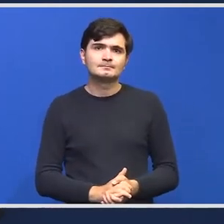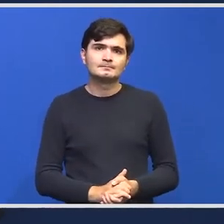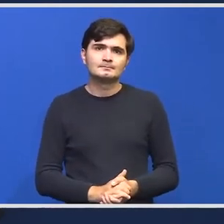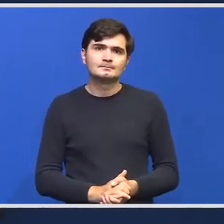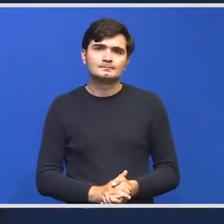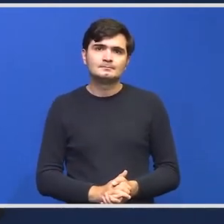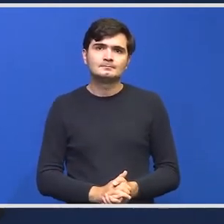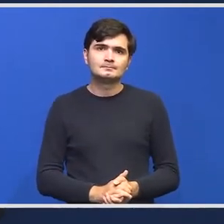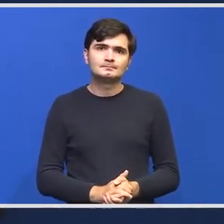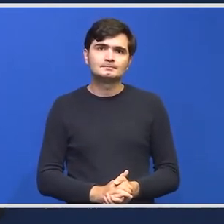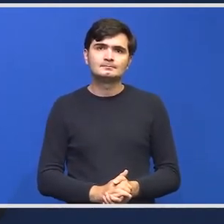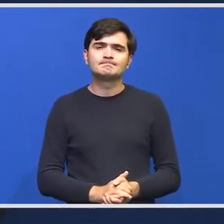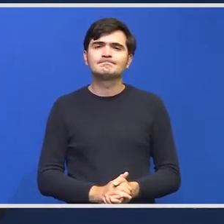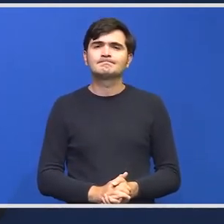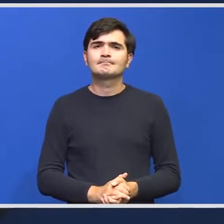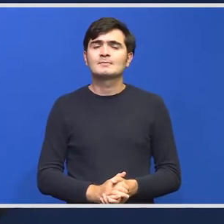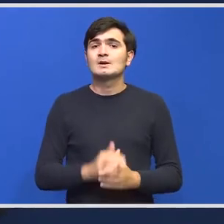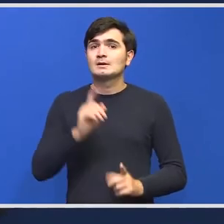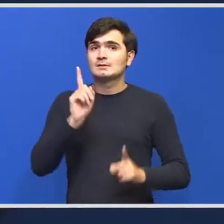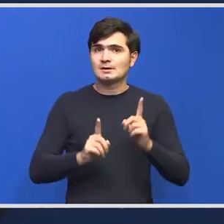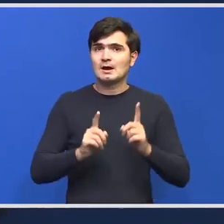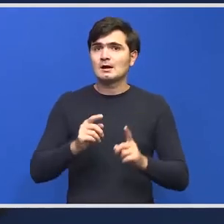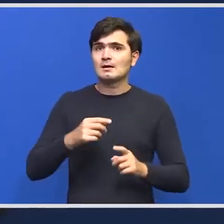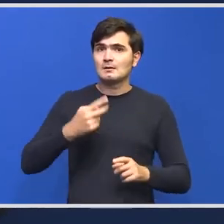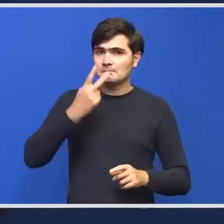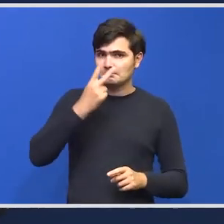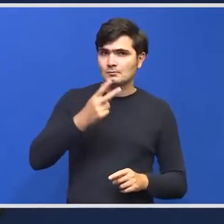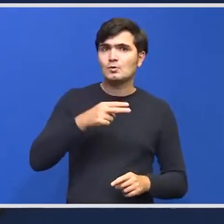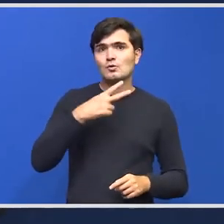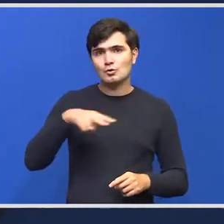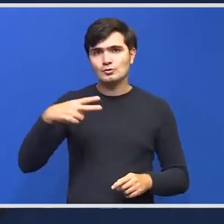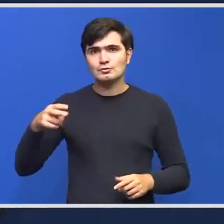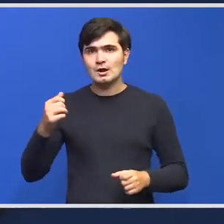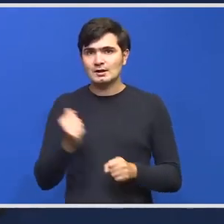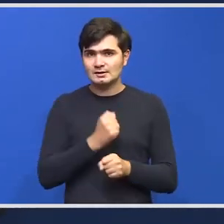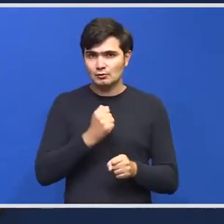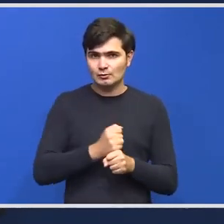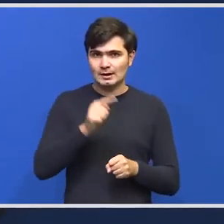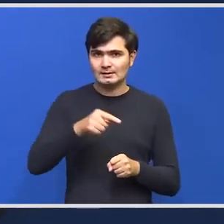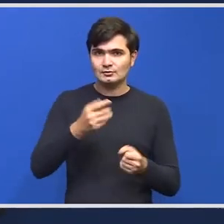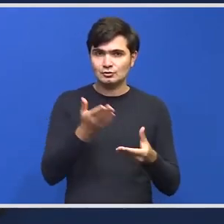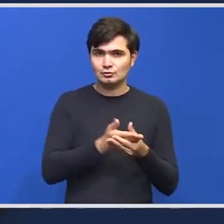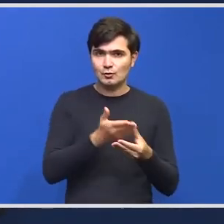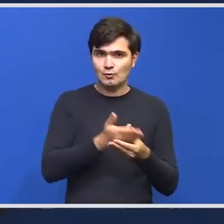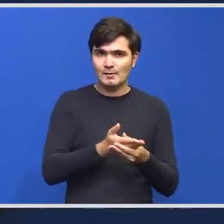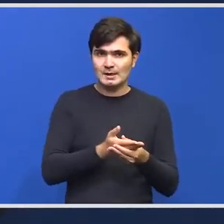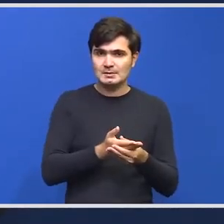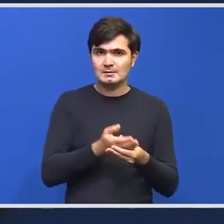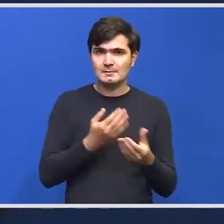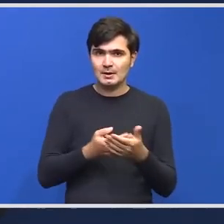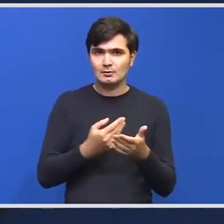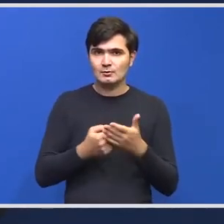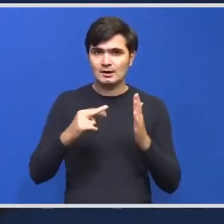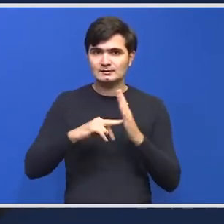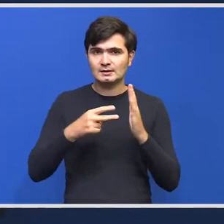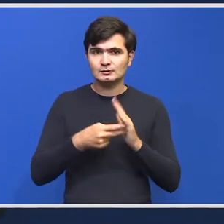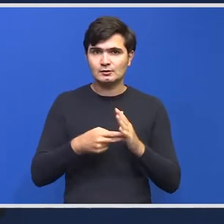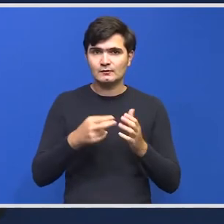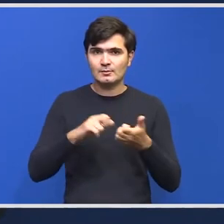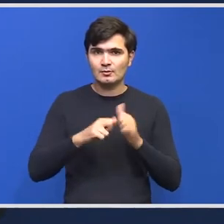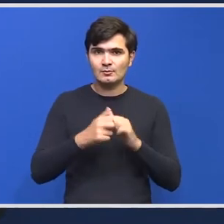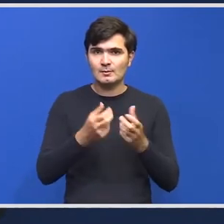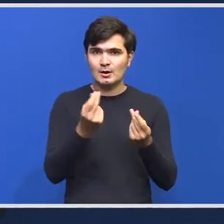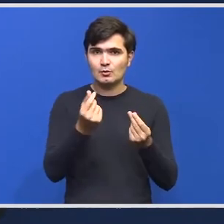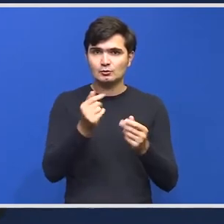În condițiile în care încă se lucrează la acest act normativ care se rezolve problema costurilor